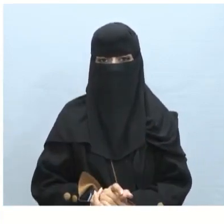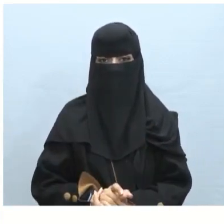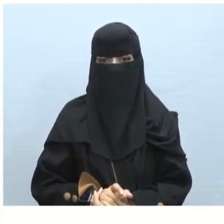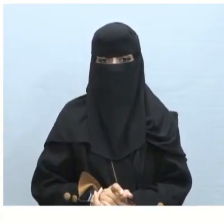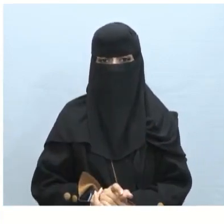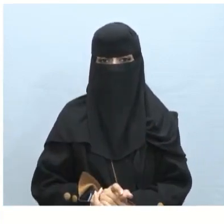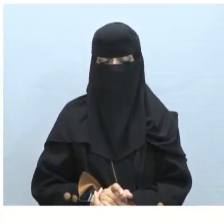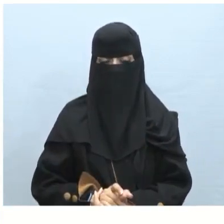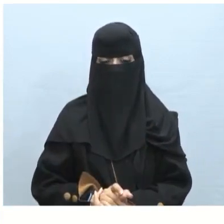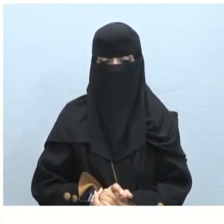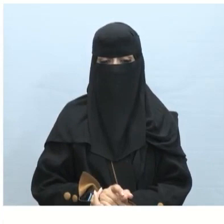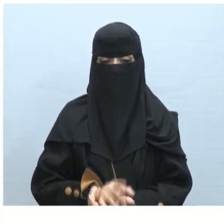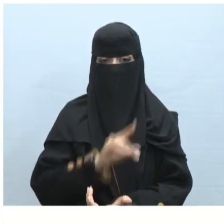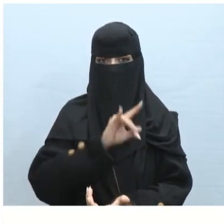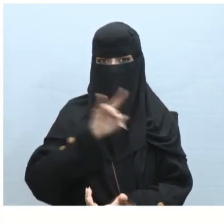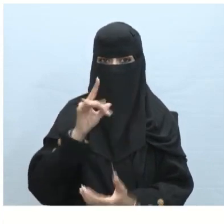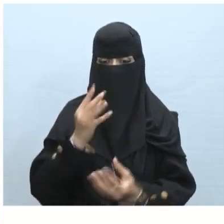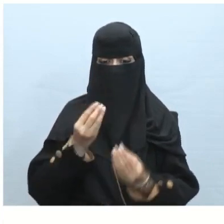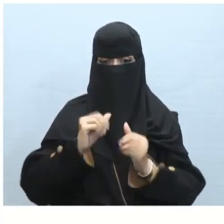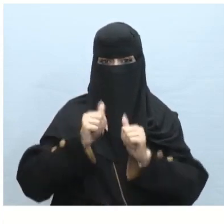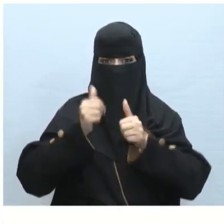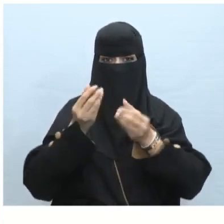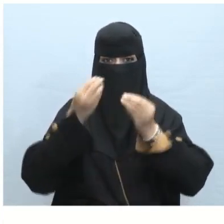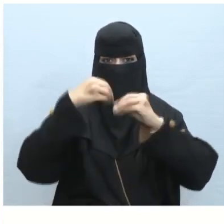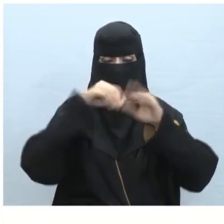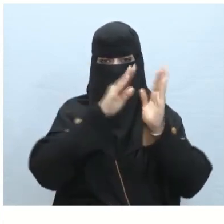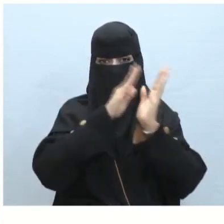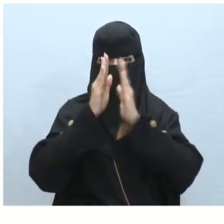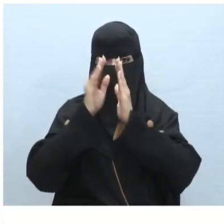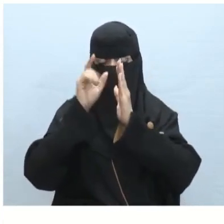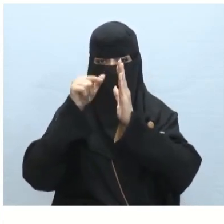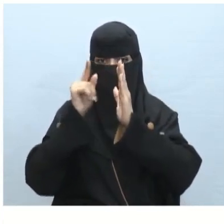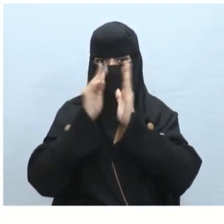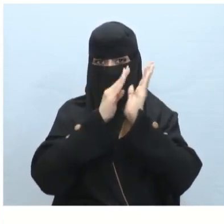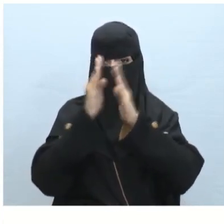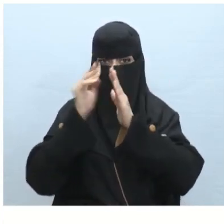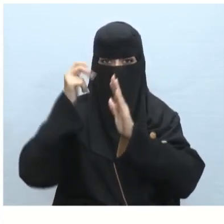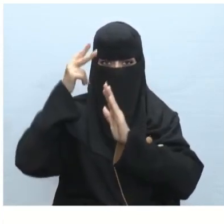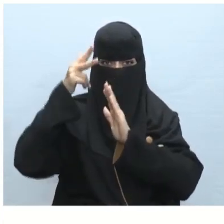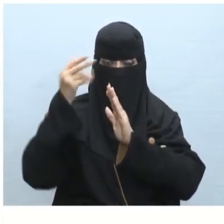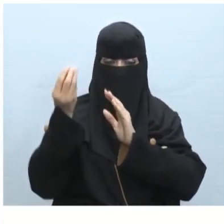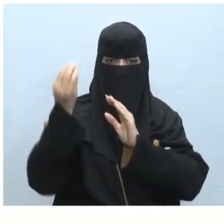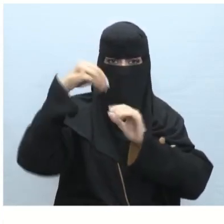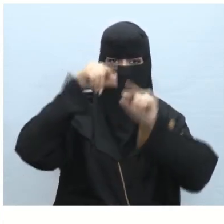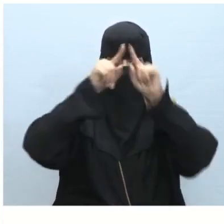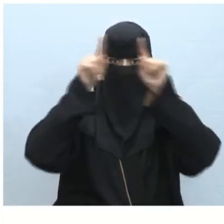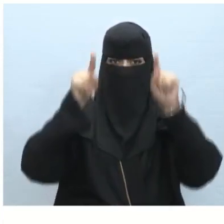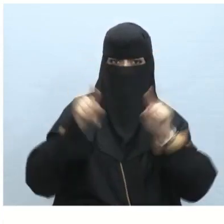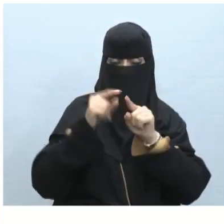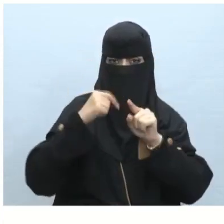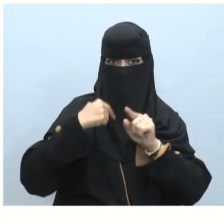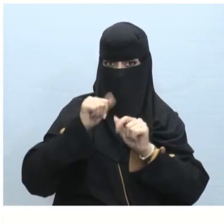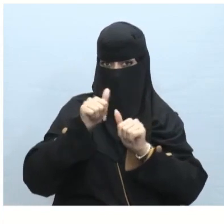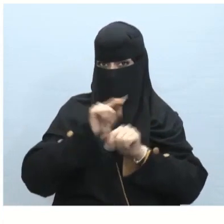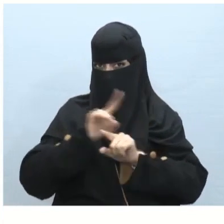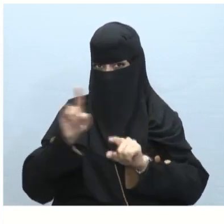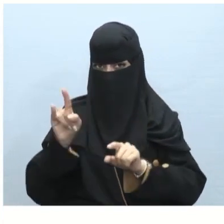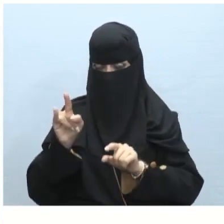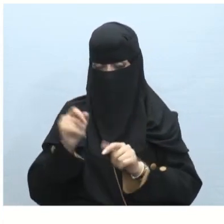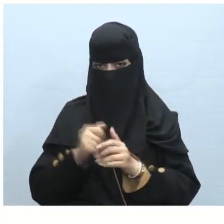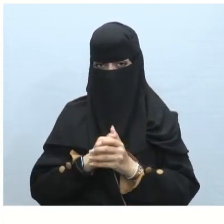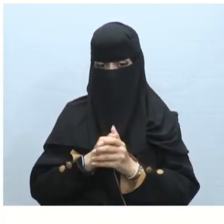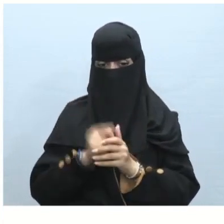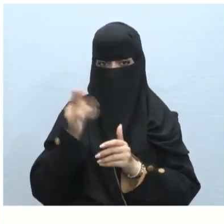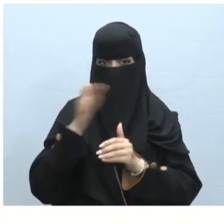لا يمكنك إدراج ملف فيديو على شريحة من جهاز الحاسب أو